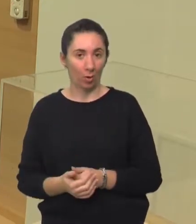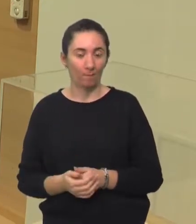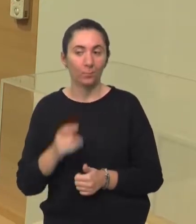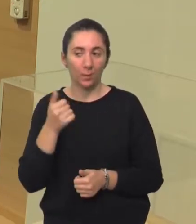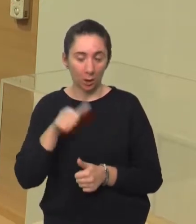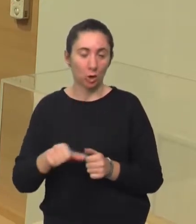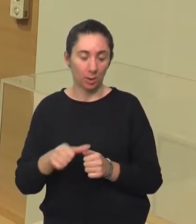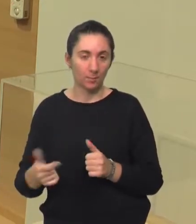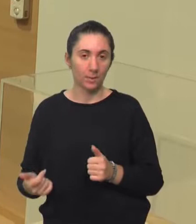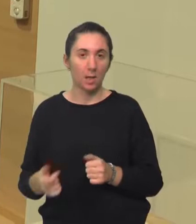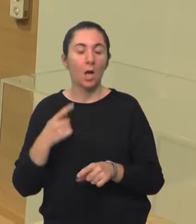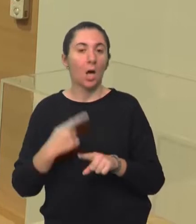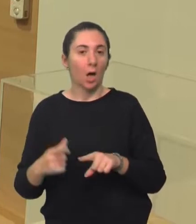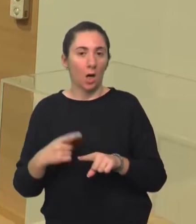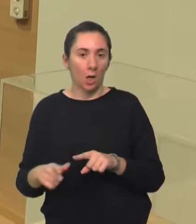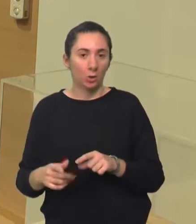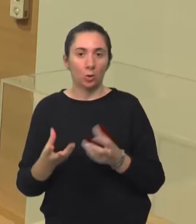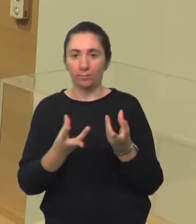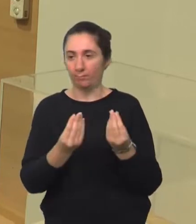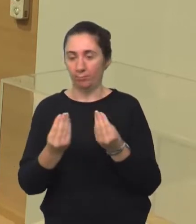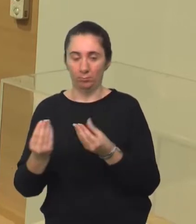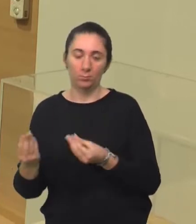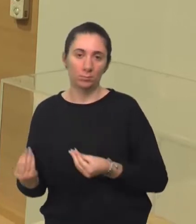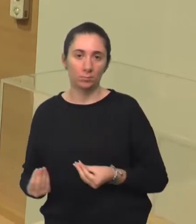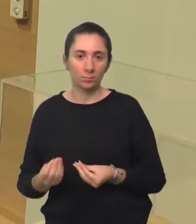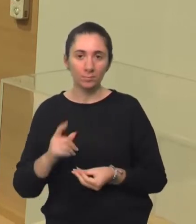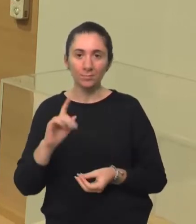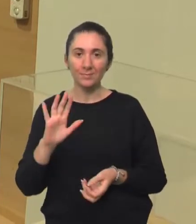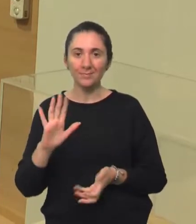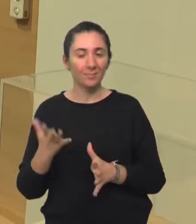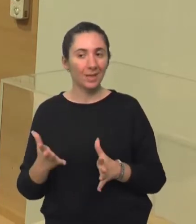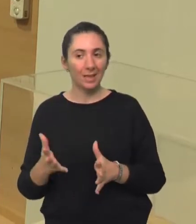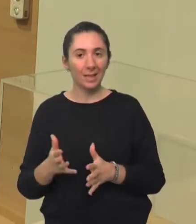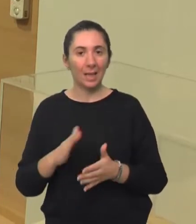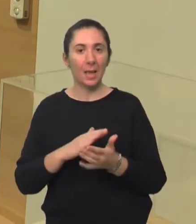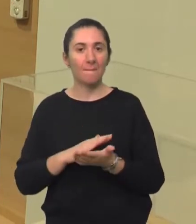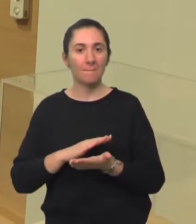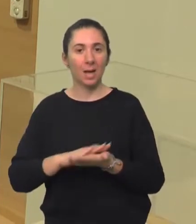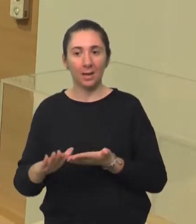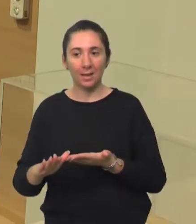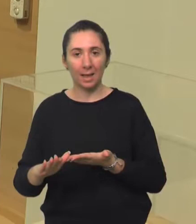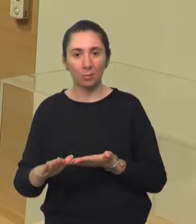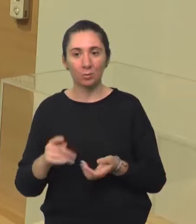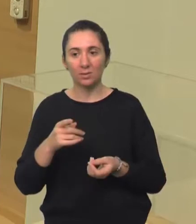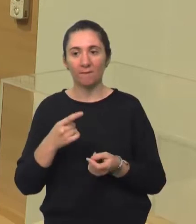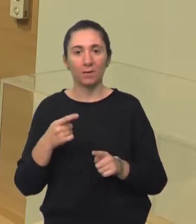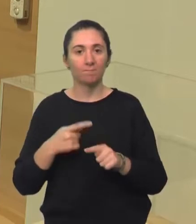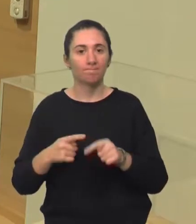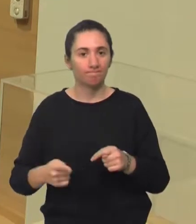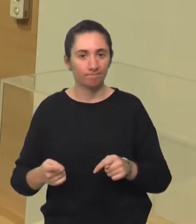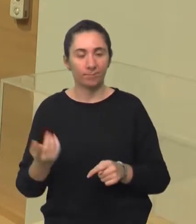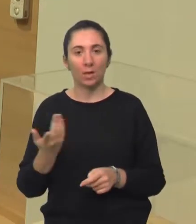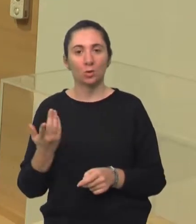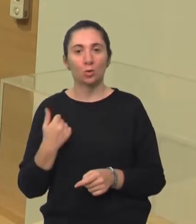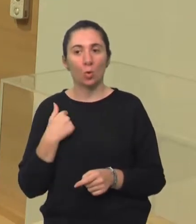Šalim se naravno, ali razlozi su mnogobrojni, nisu napravo, nema jednostavne uzročno-posljedične veze. Ono što